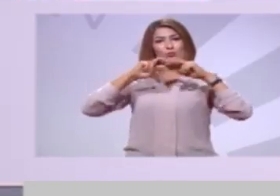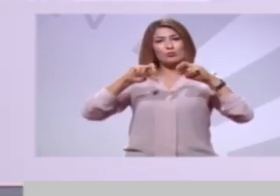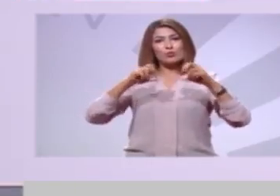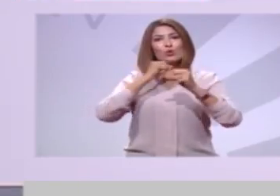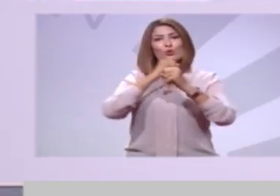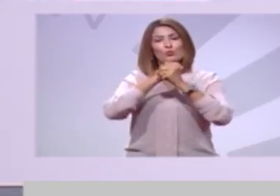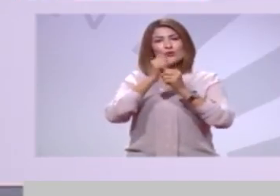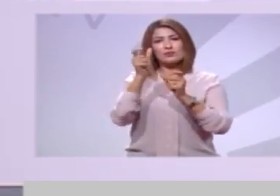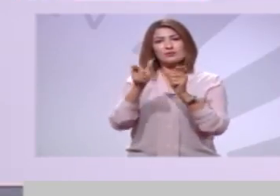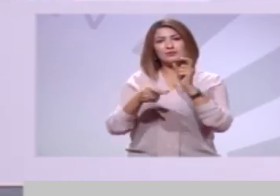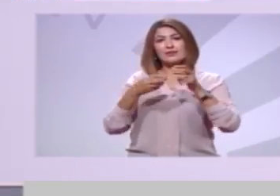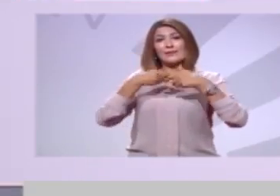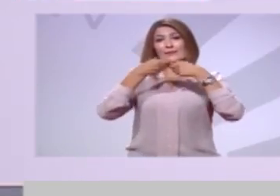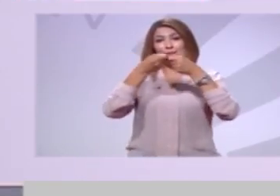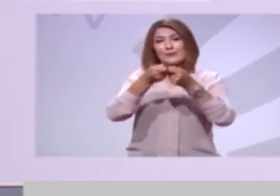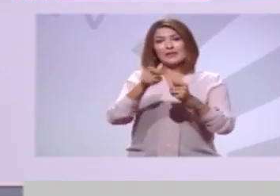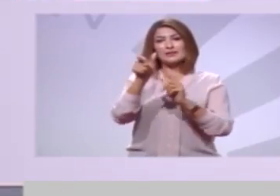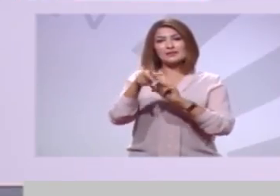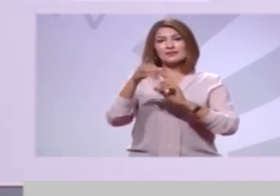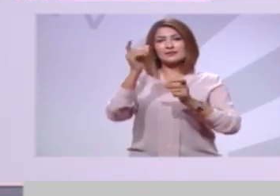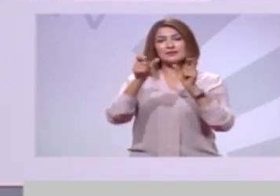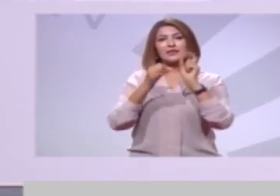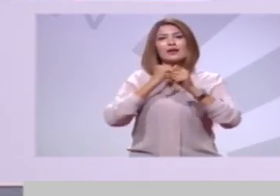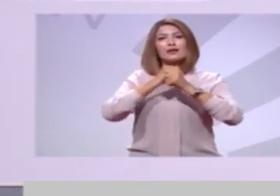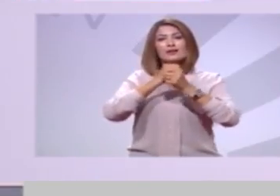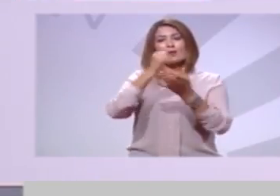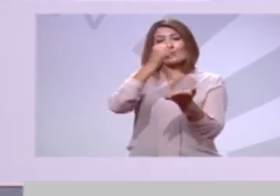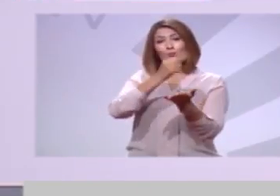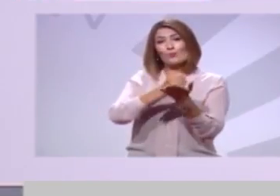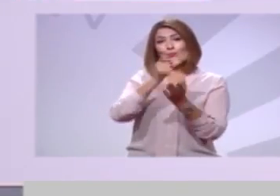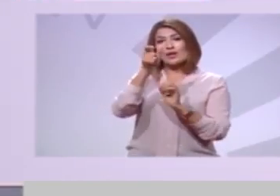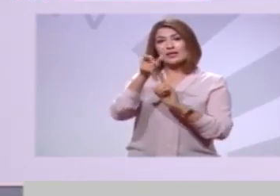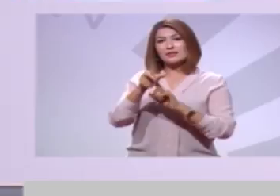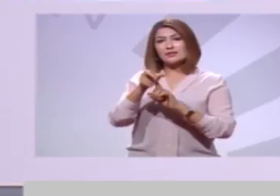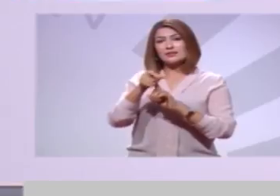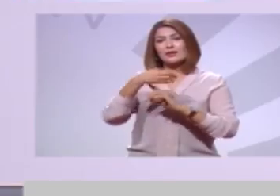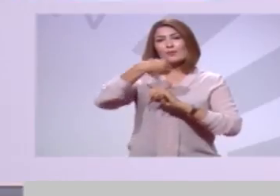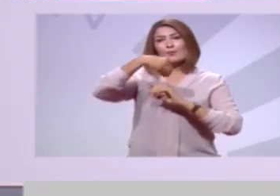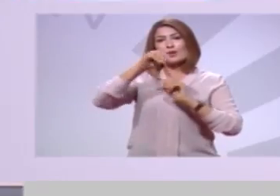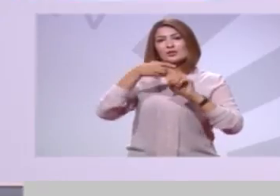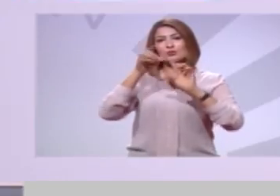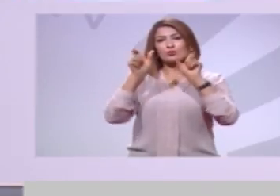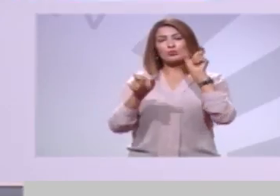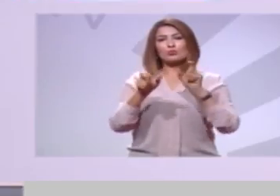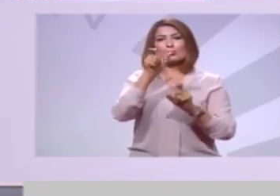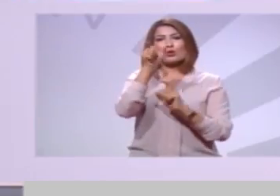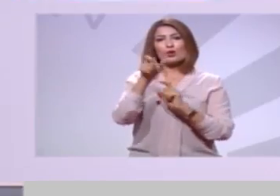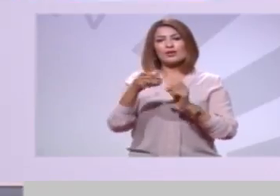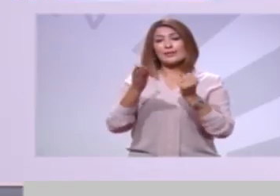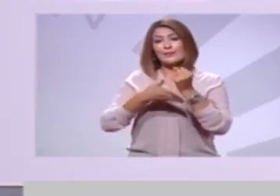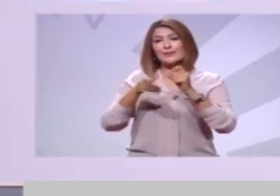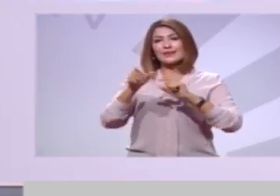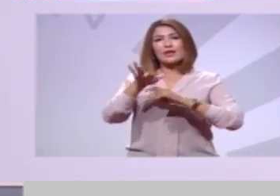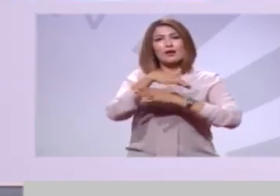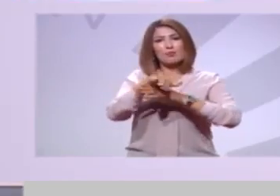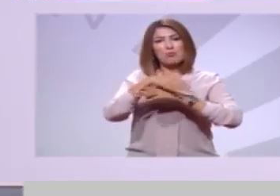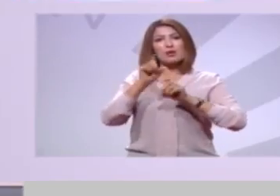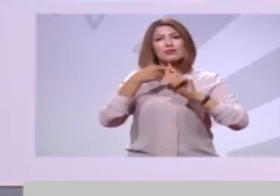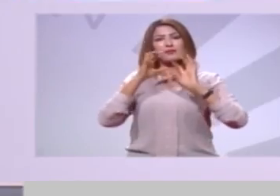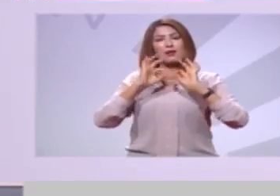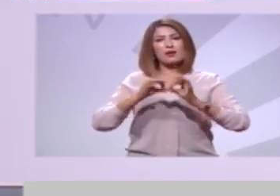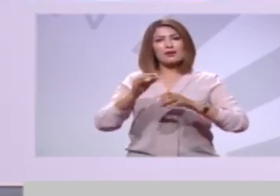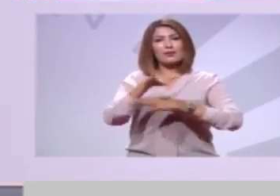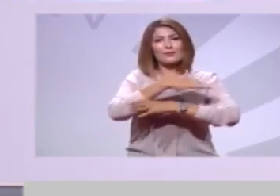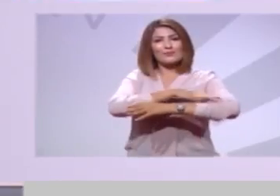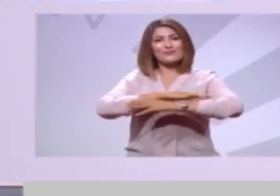تبسيط الإجراءات لتمتيع الفلاحين بقروض طويلة المدى تسهيل حصول أبناء الفلاحين والعاتلين على العمل على